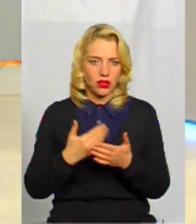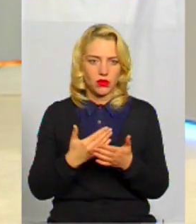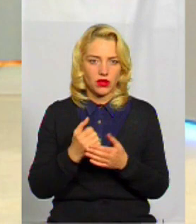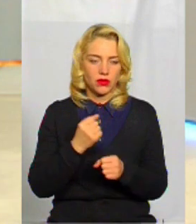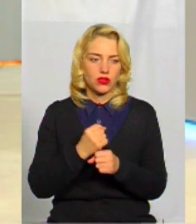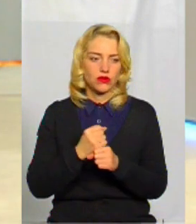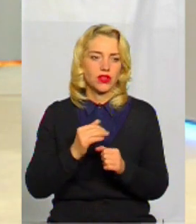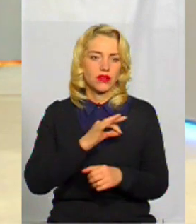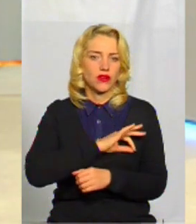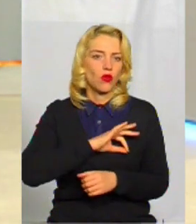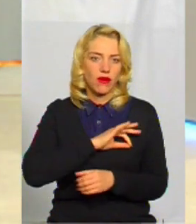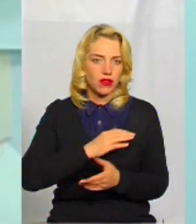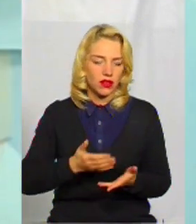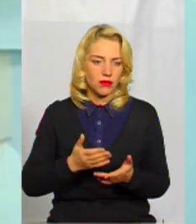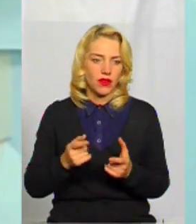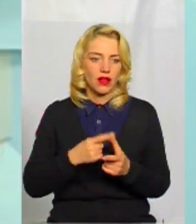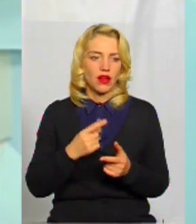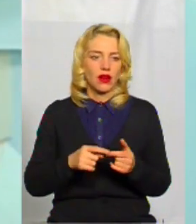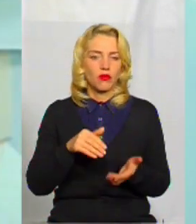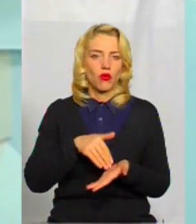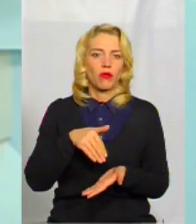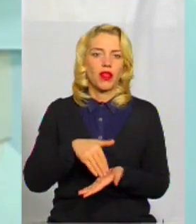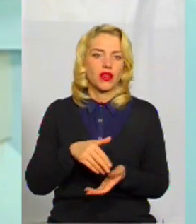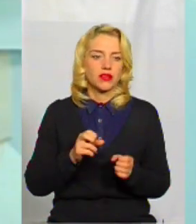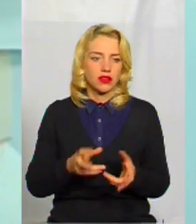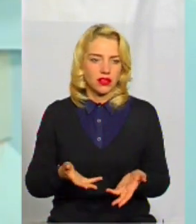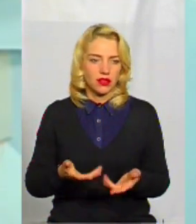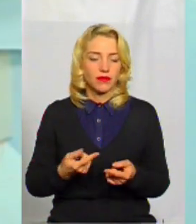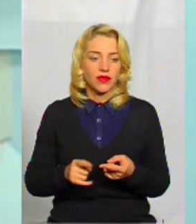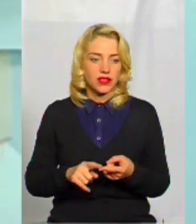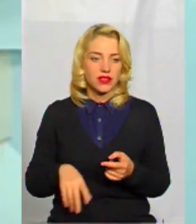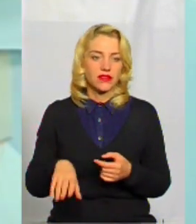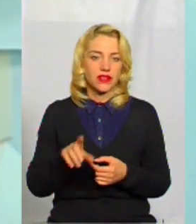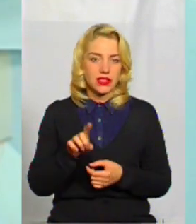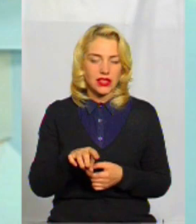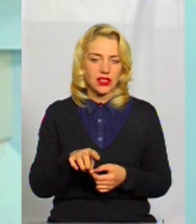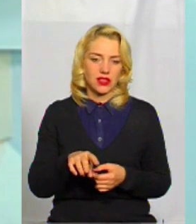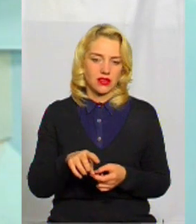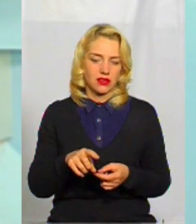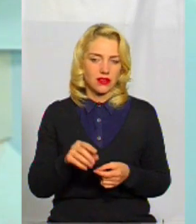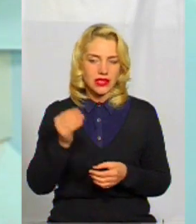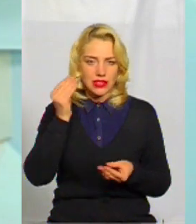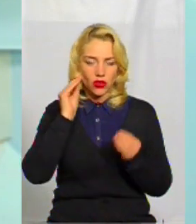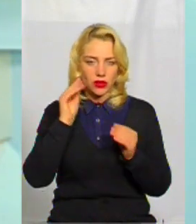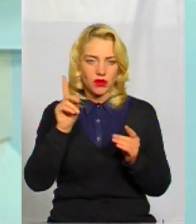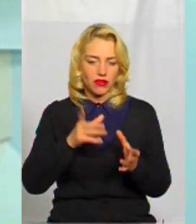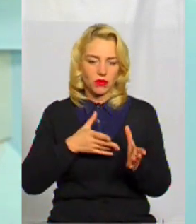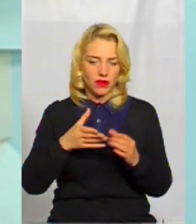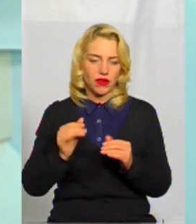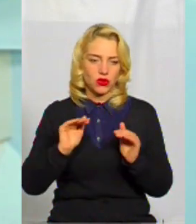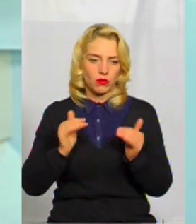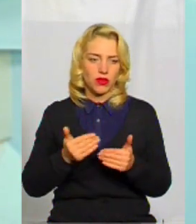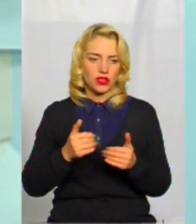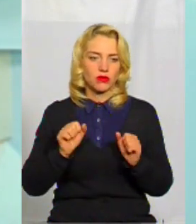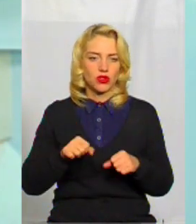в дитячому садочку вихователем. Або в балеті бути танцюристом. Тобто це все-таки стереотипи, які впливають і обмежуються ці